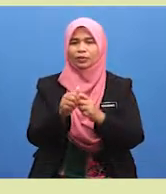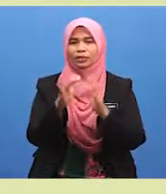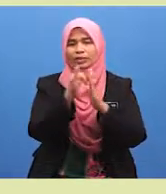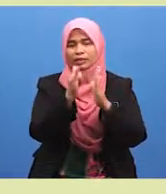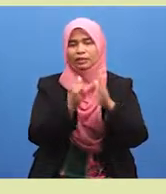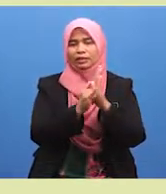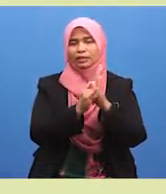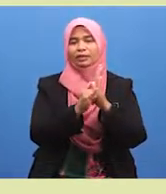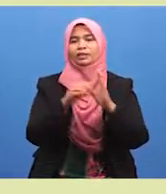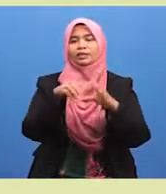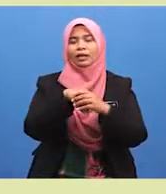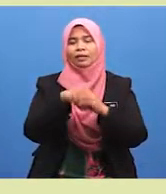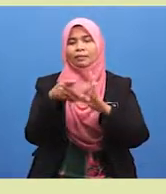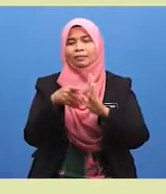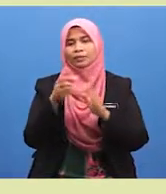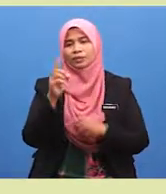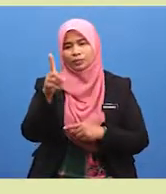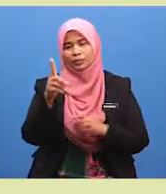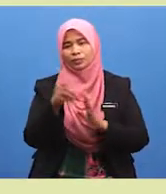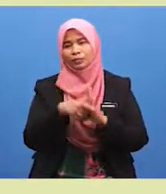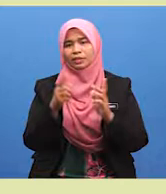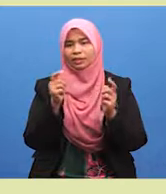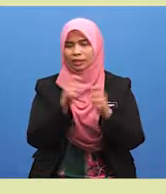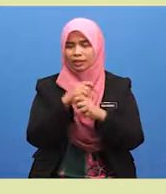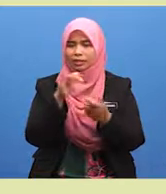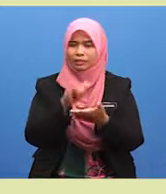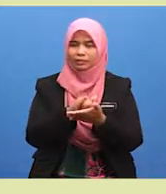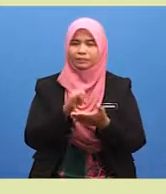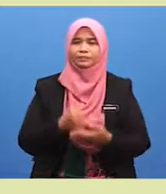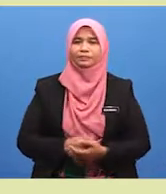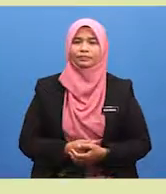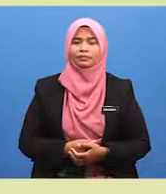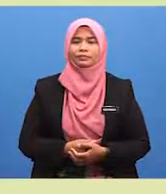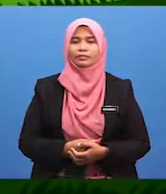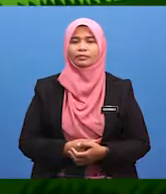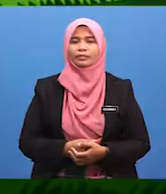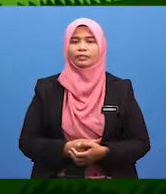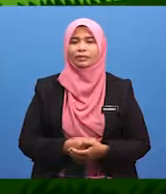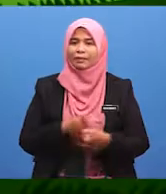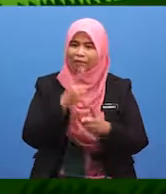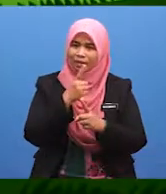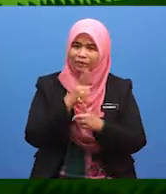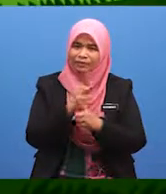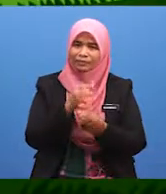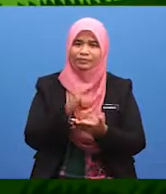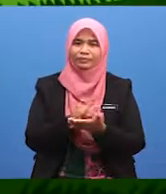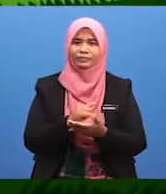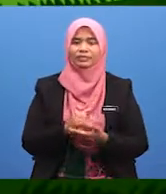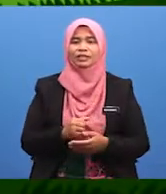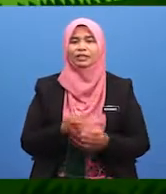mematuhi syarat dalam sesuatu pertandingan tersebut? betul itu?